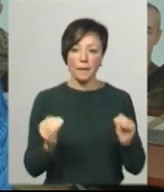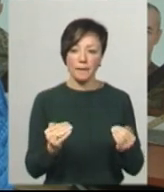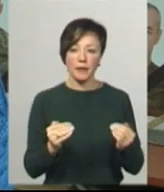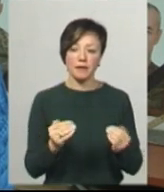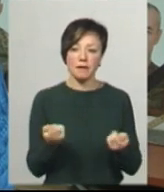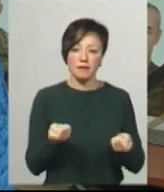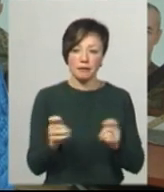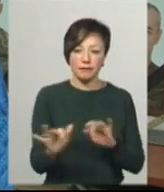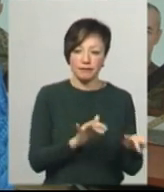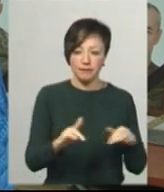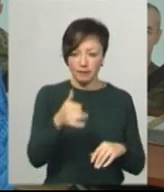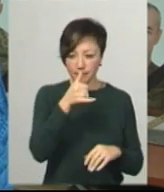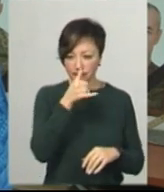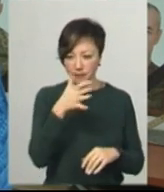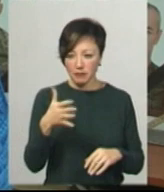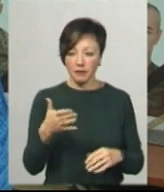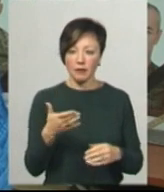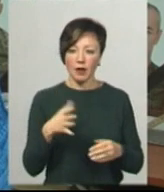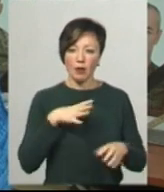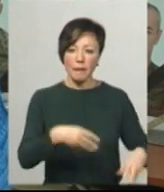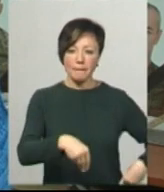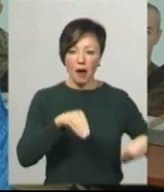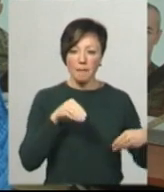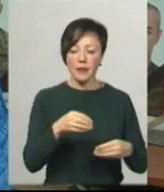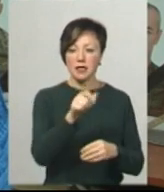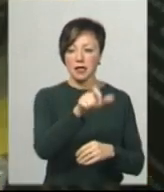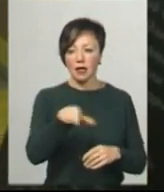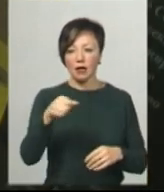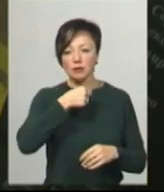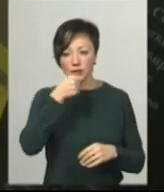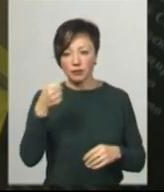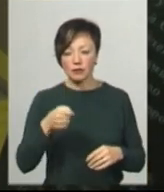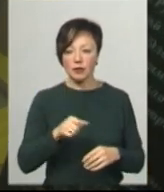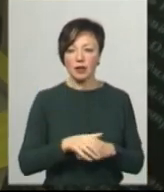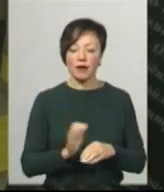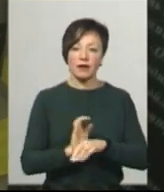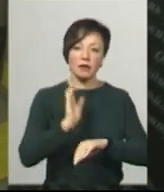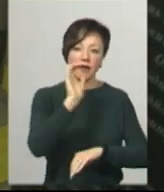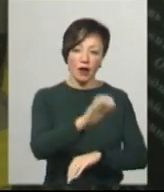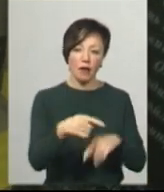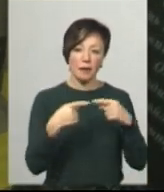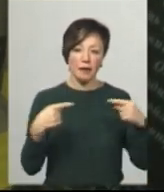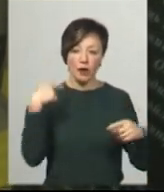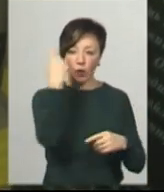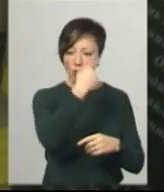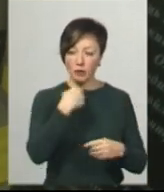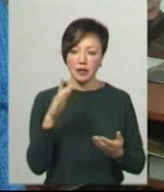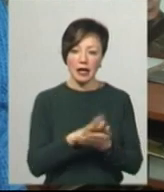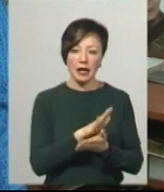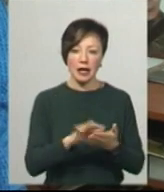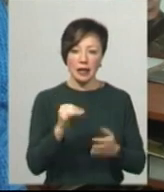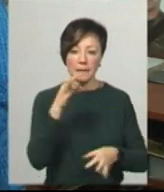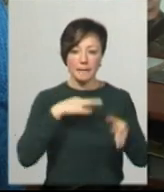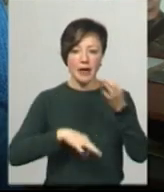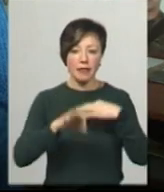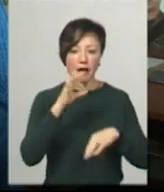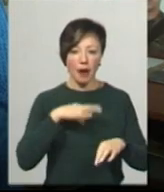пересуванні. Тобто там були і памперси для літніх людей». Відправляють на схід предмети особистої гігієни та медикаменти.